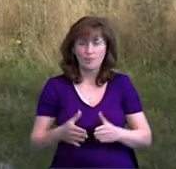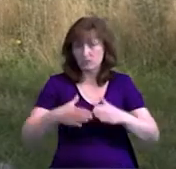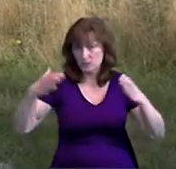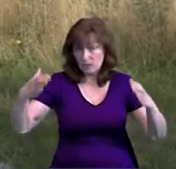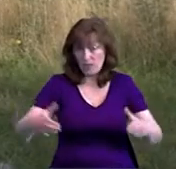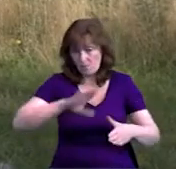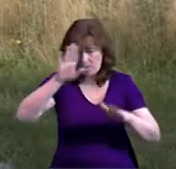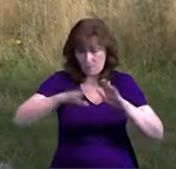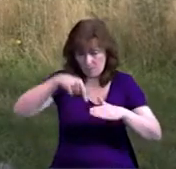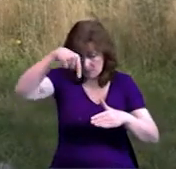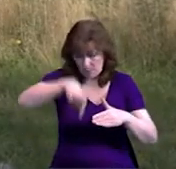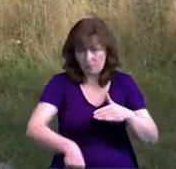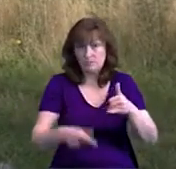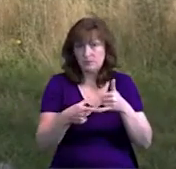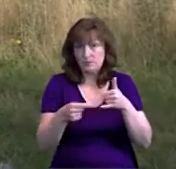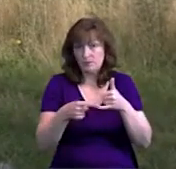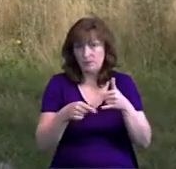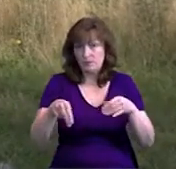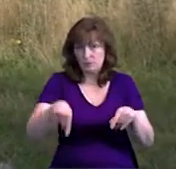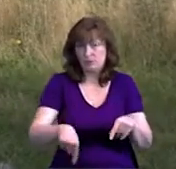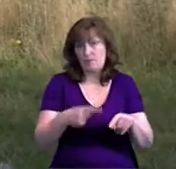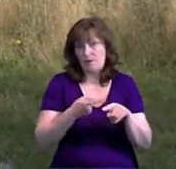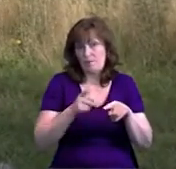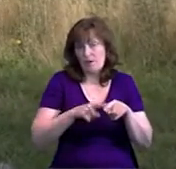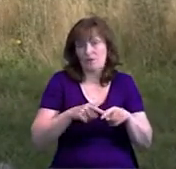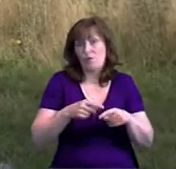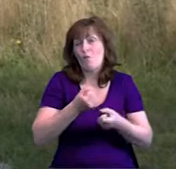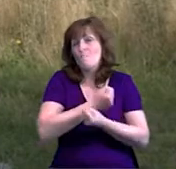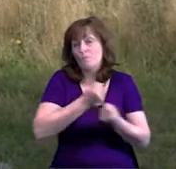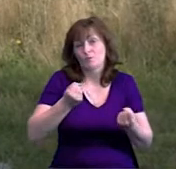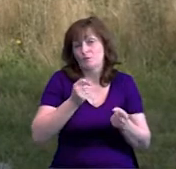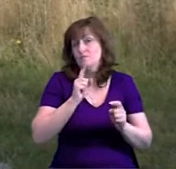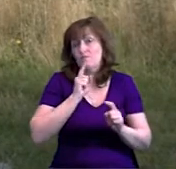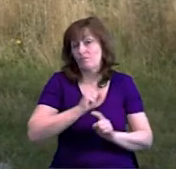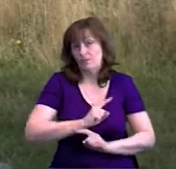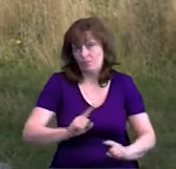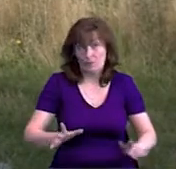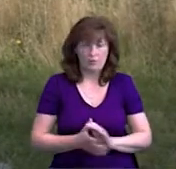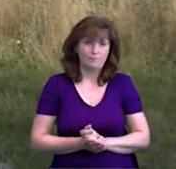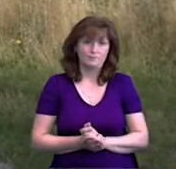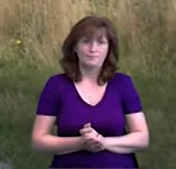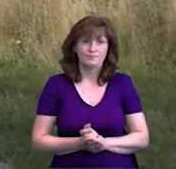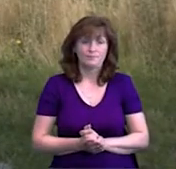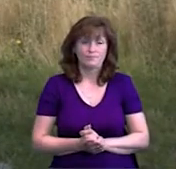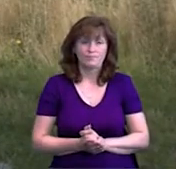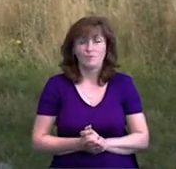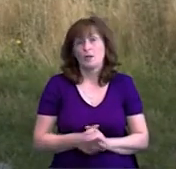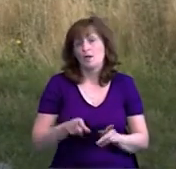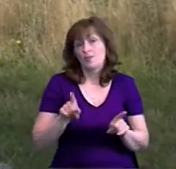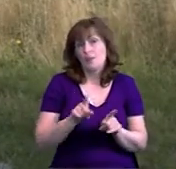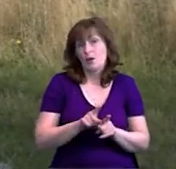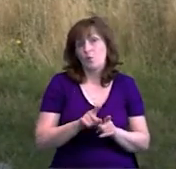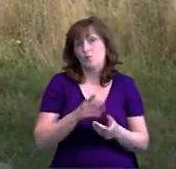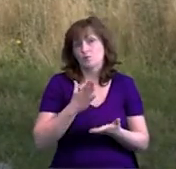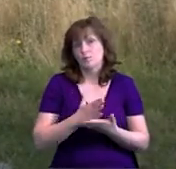які знаходяться під землею, тобто, щоб знизити ризики вибухів її під землю. Також передбачено